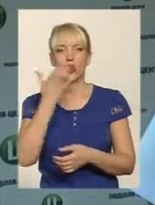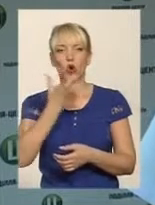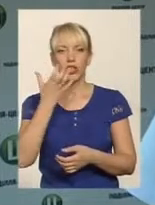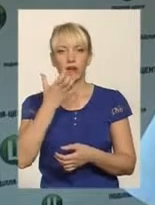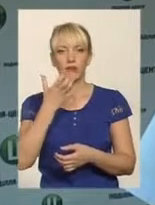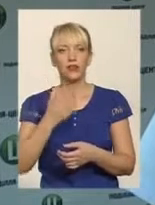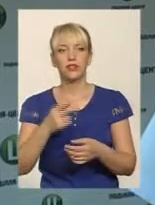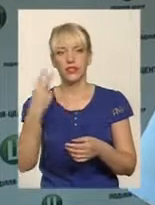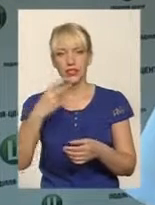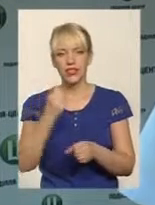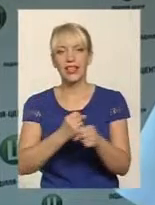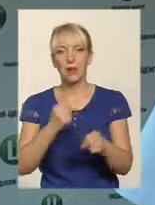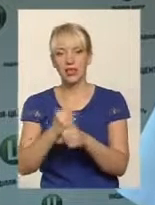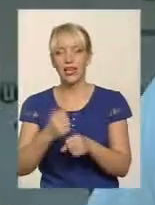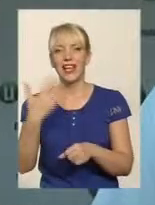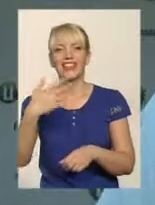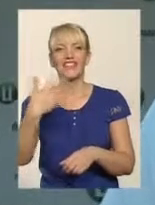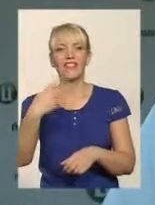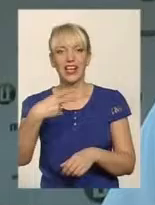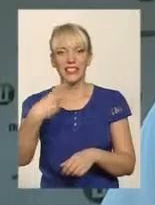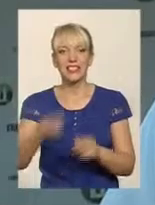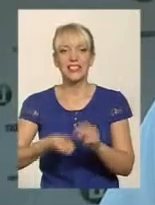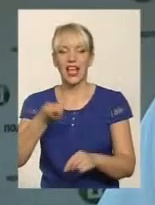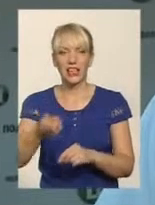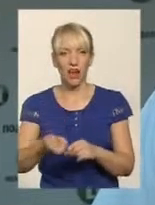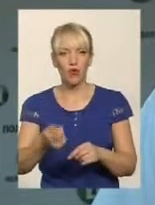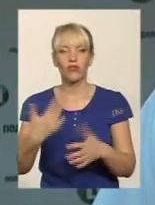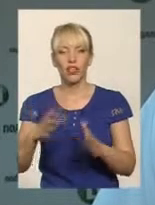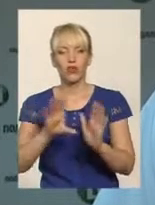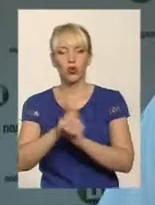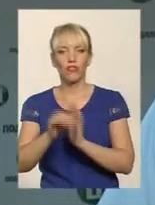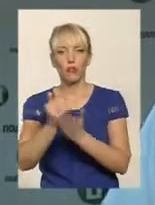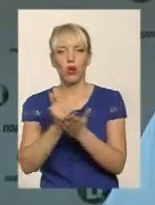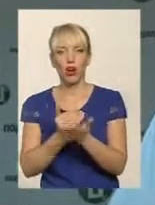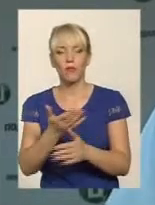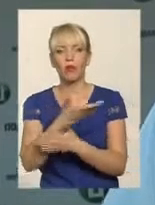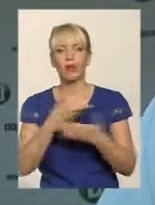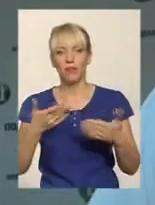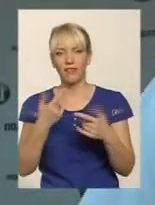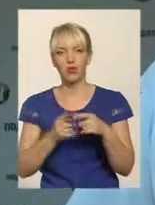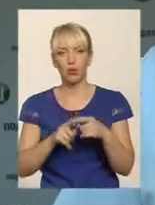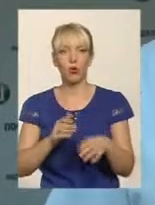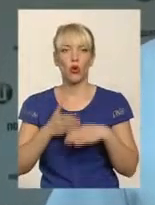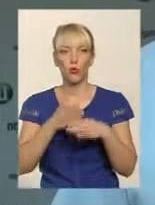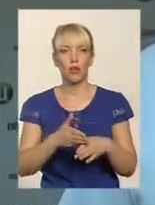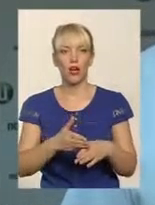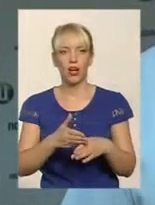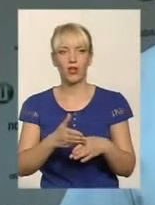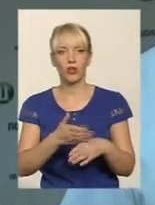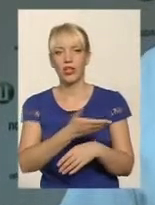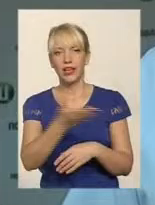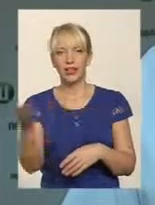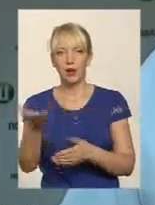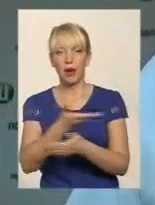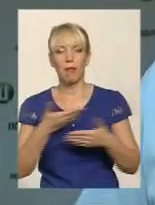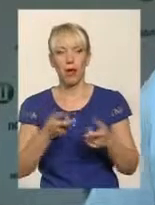напрацювань, ми працюємо по 20 заявках, включилися в програму, і ми в цьому їм допомагаємо. Ми